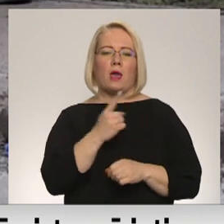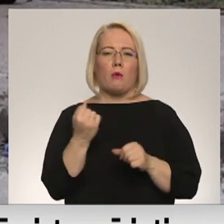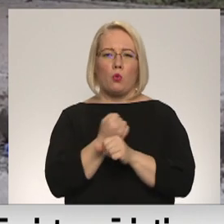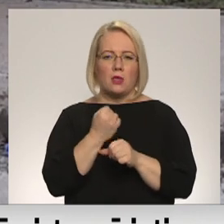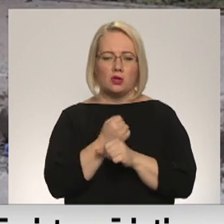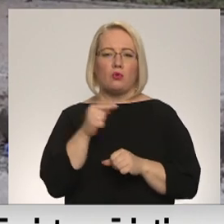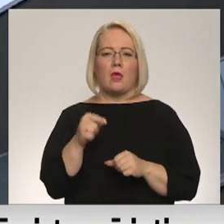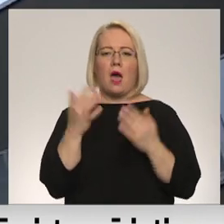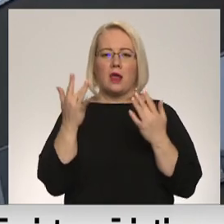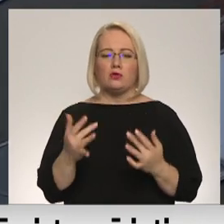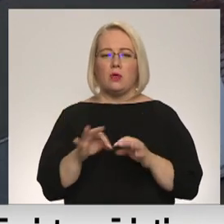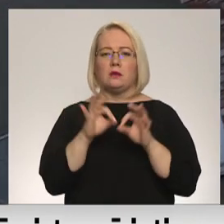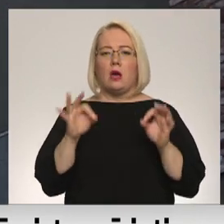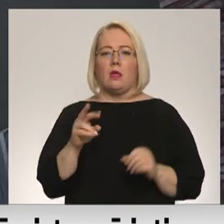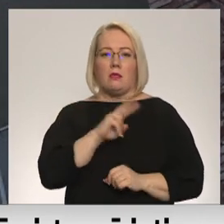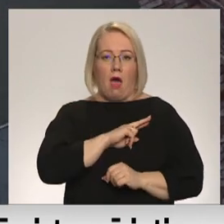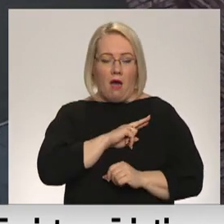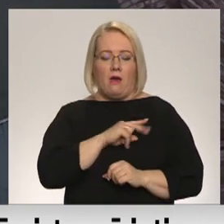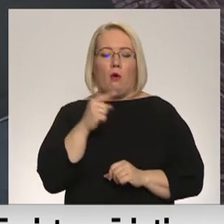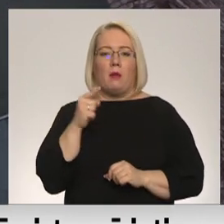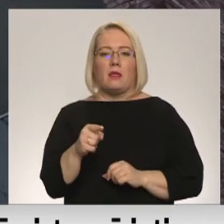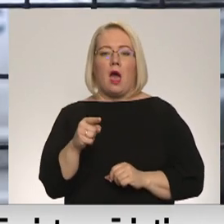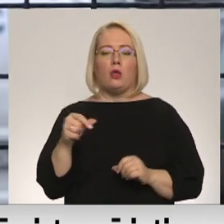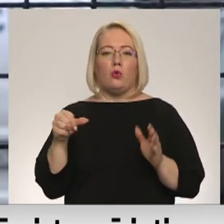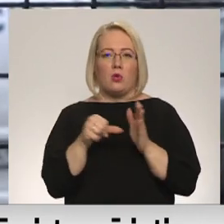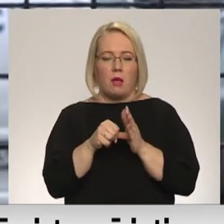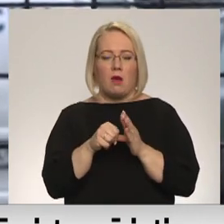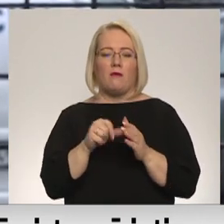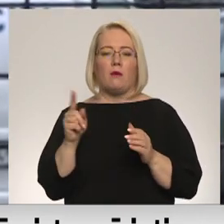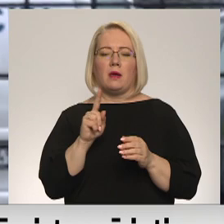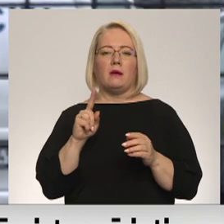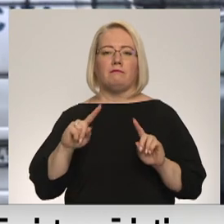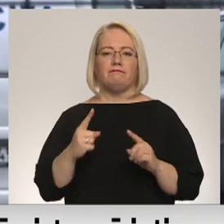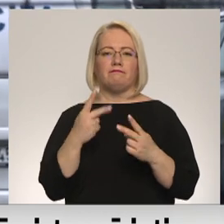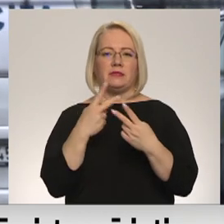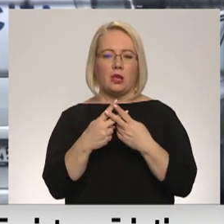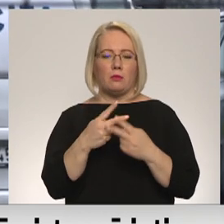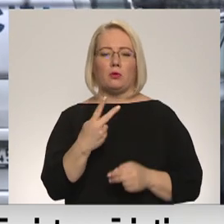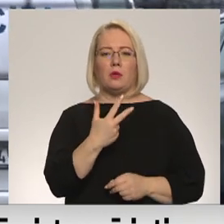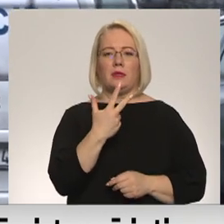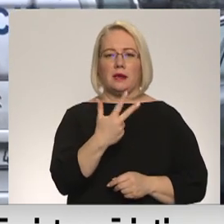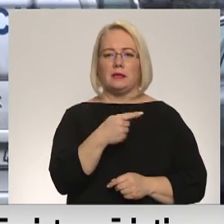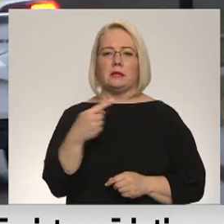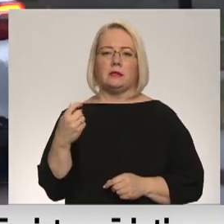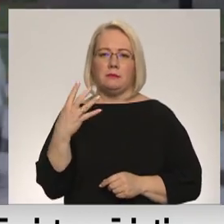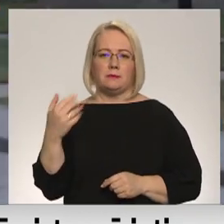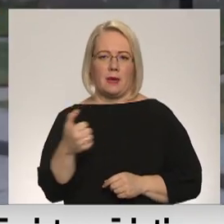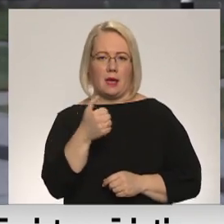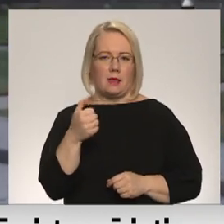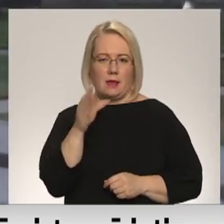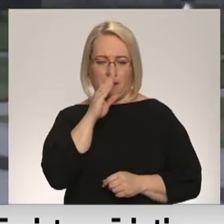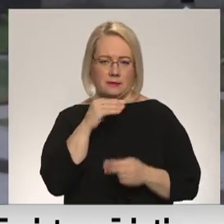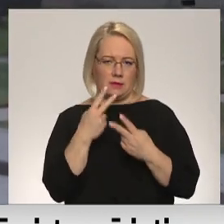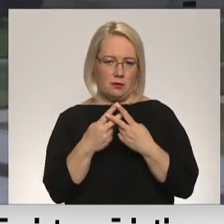iestājusies nāve, un informē, ka par šādu noziedzīgu nodarījumu sodara brīvības atņemšana uz laiku no trim līdz 15 gadiem. Ines Čester,